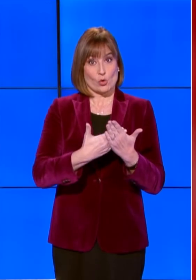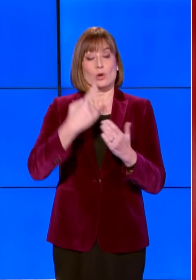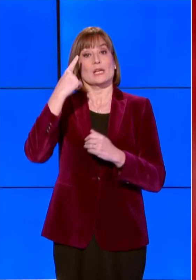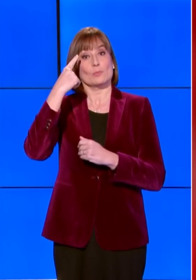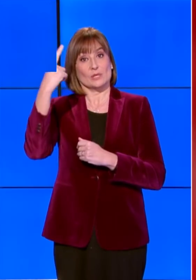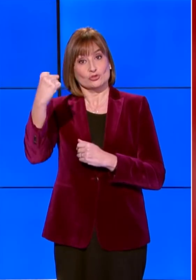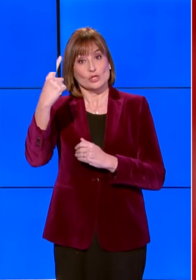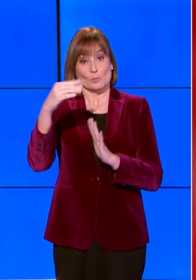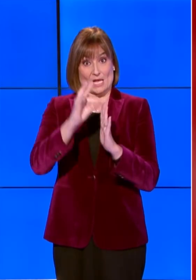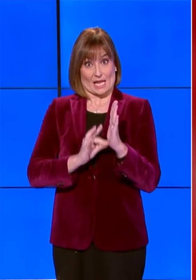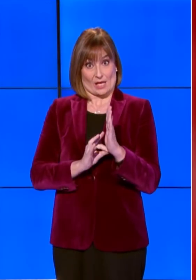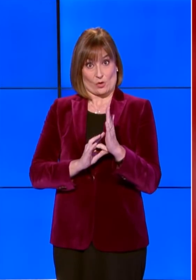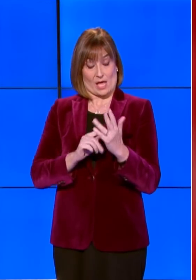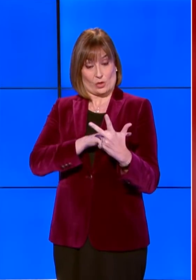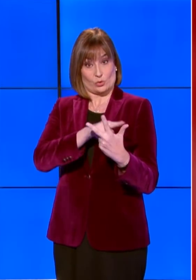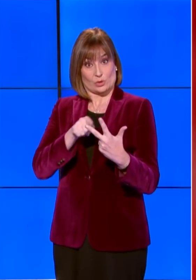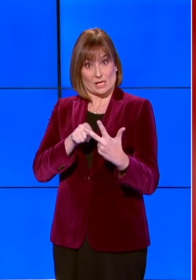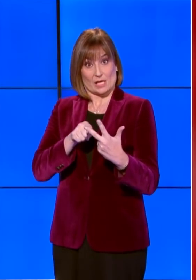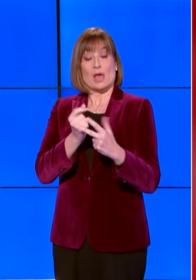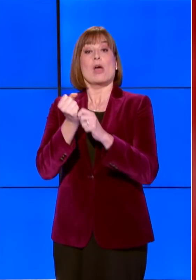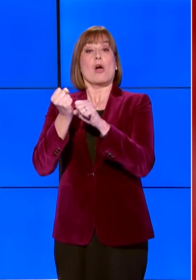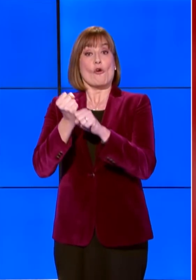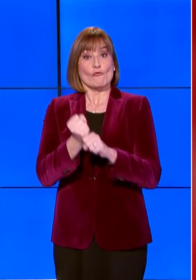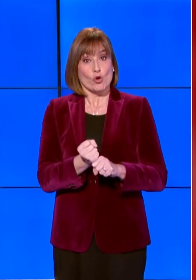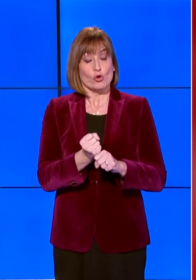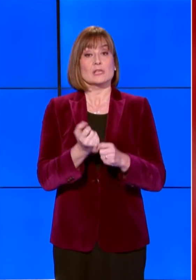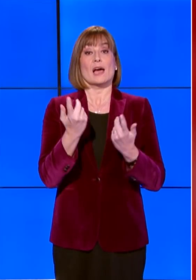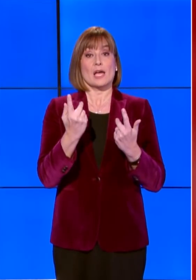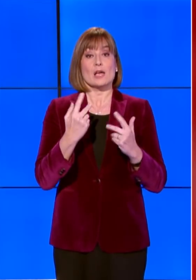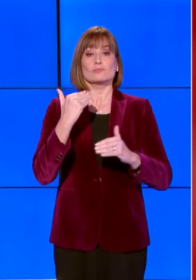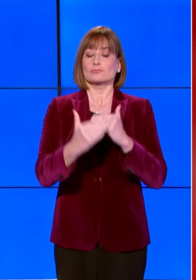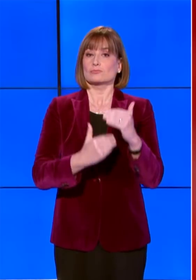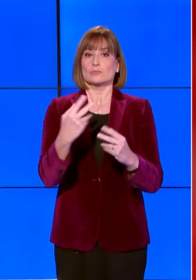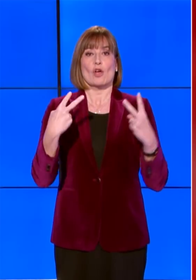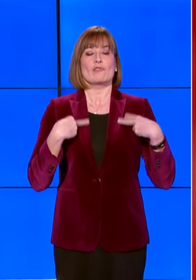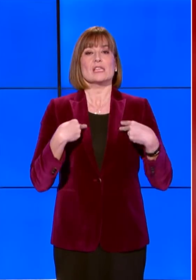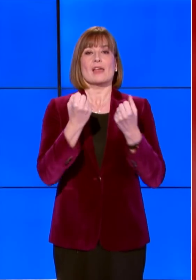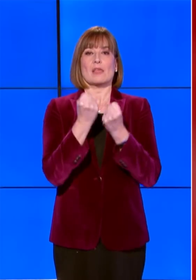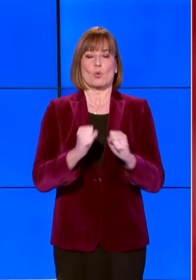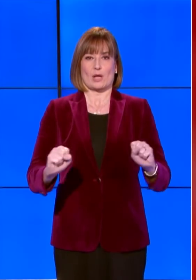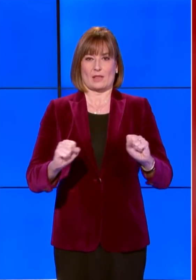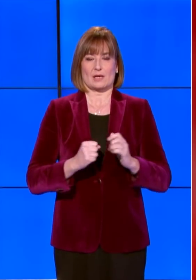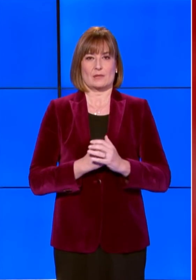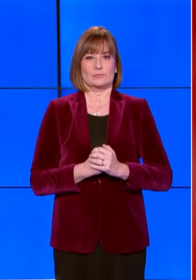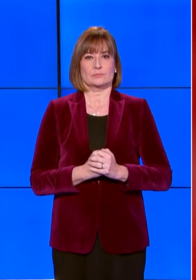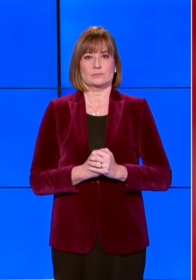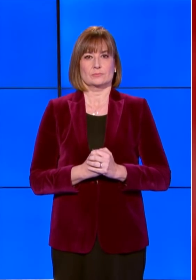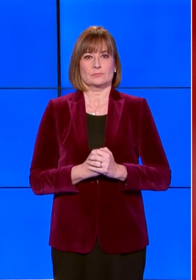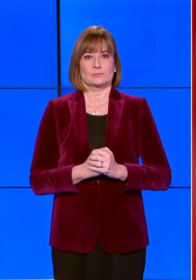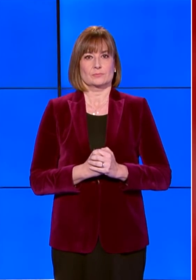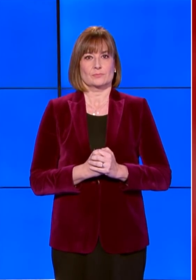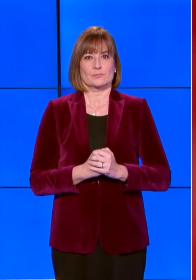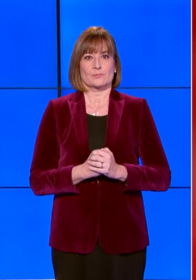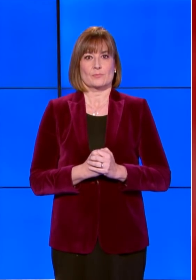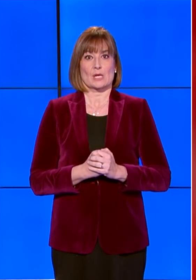principi e regole si fonda e si isolge la nostra vita democratica. Al